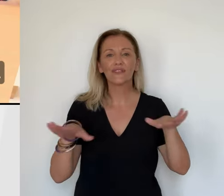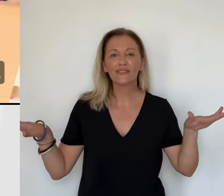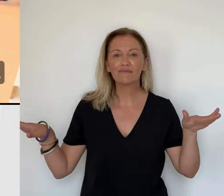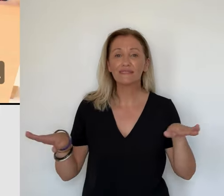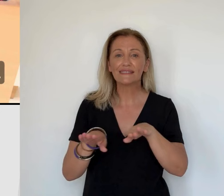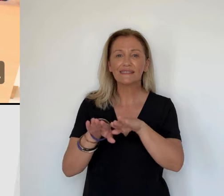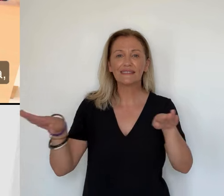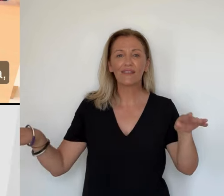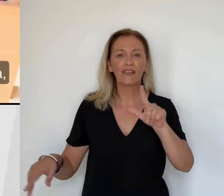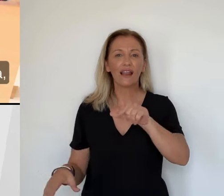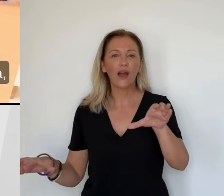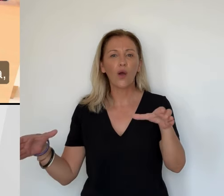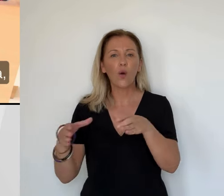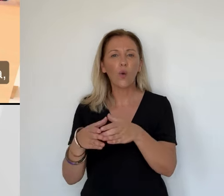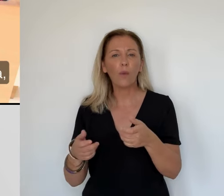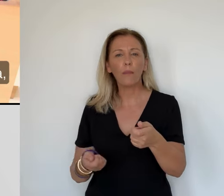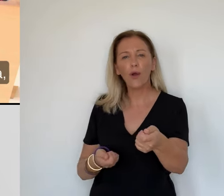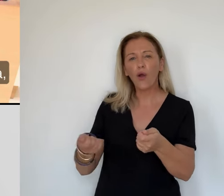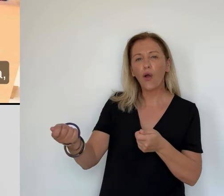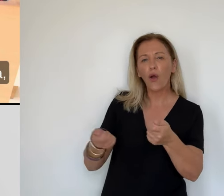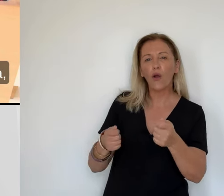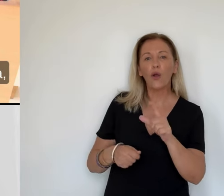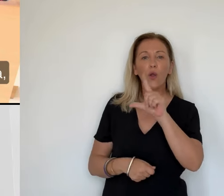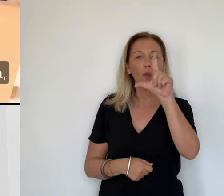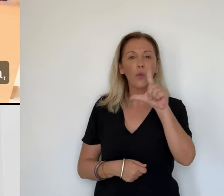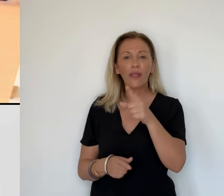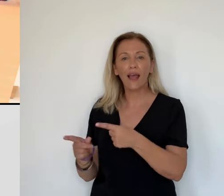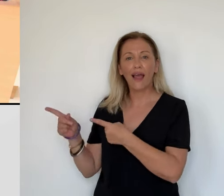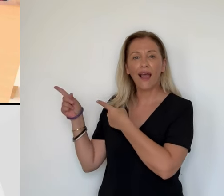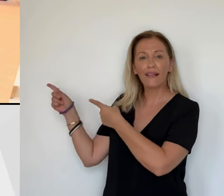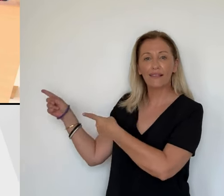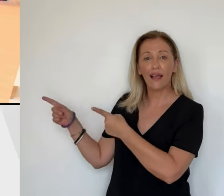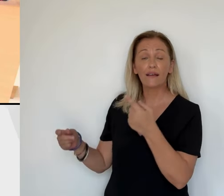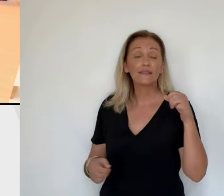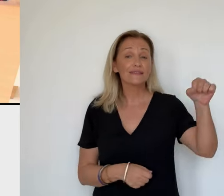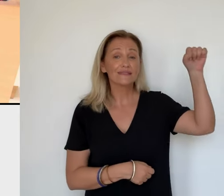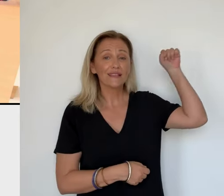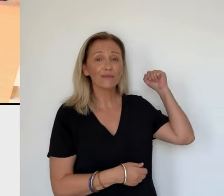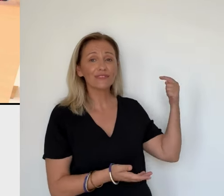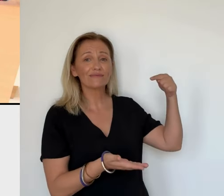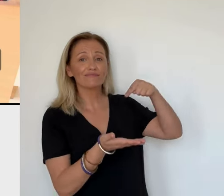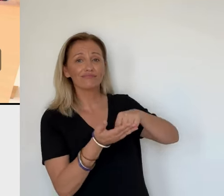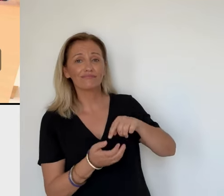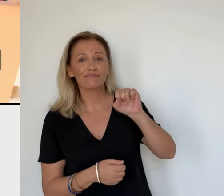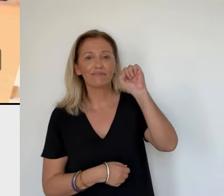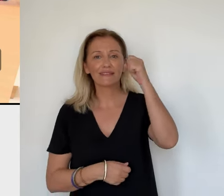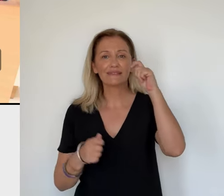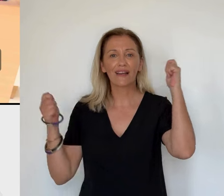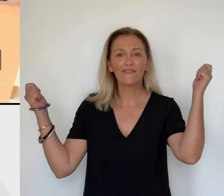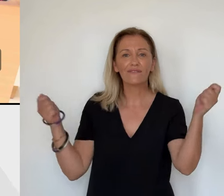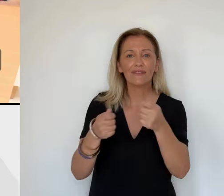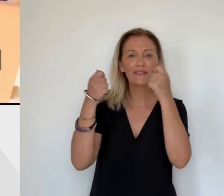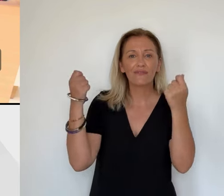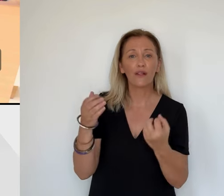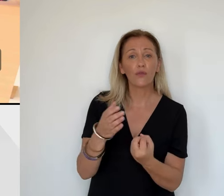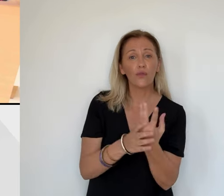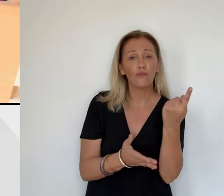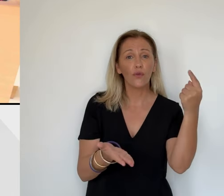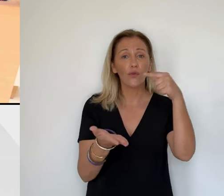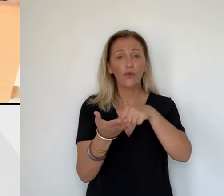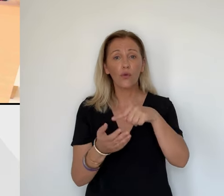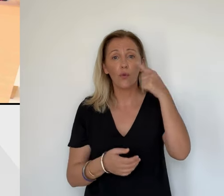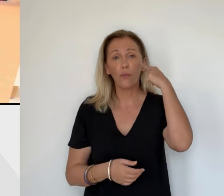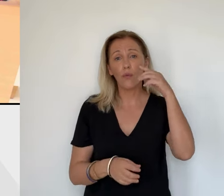le groupe de rock Louise Attac. Depuis samedi, le festival était installé à Bastia, un nouveau lieu pour cet événement qui se tenait depuis une vingtaine d'années à Saint